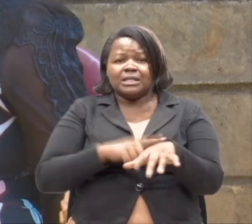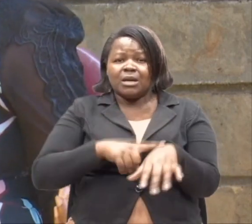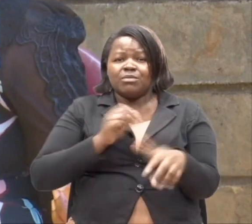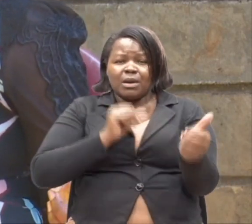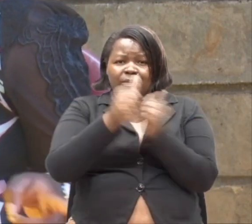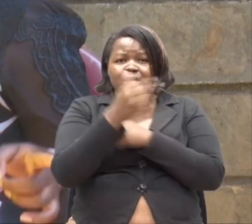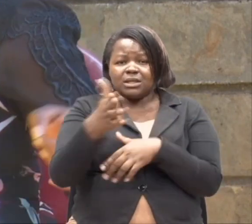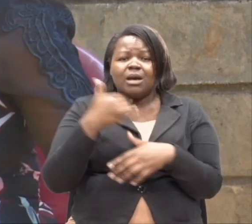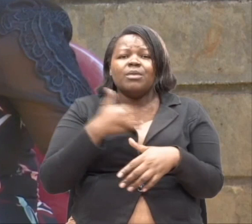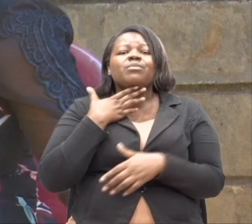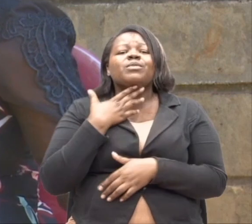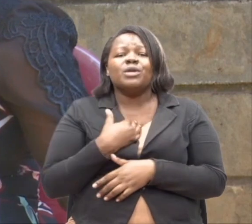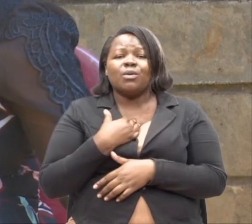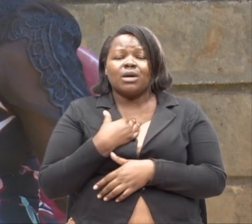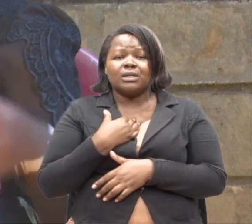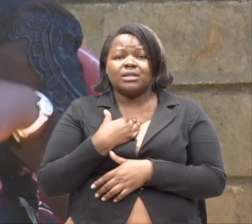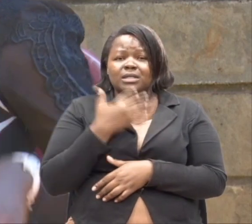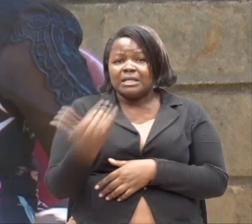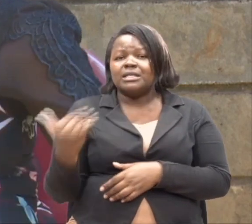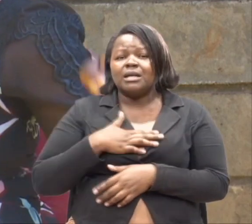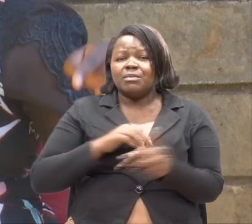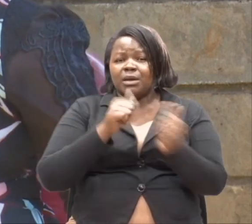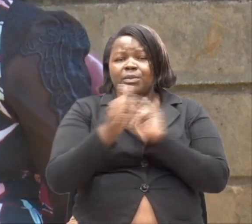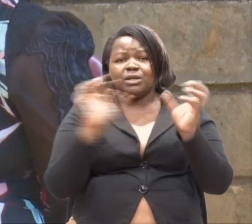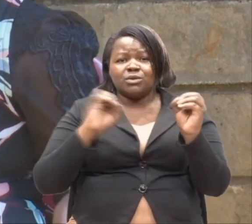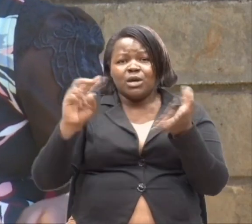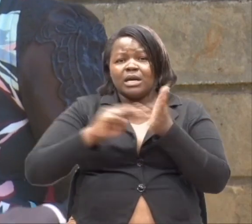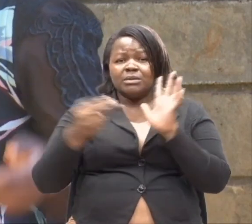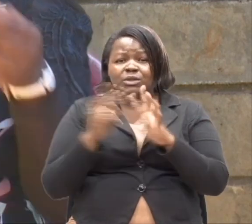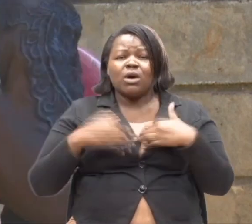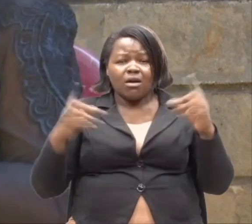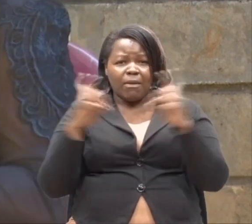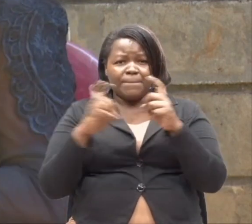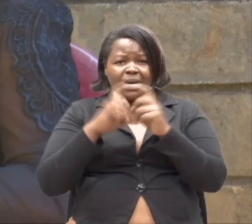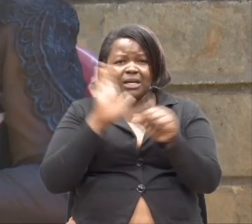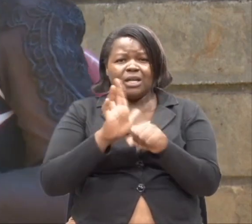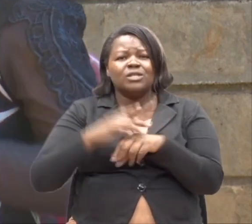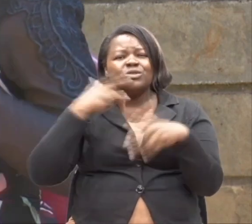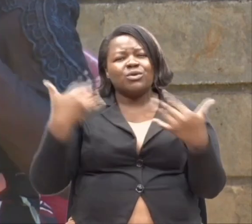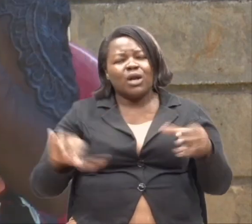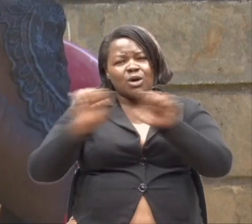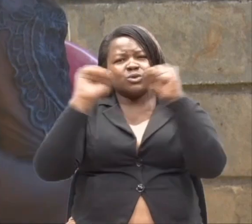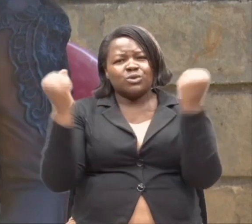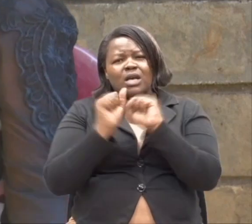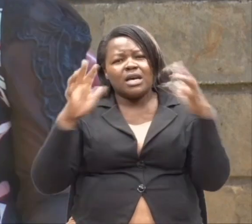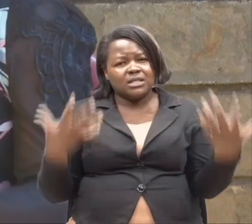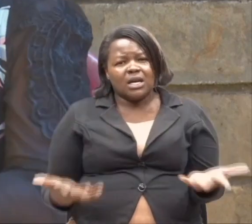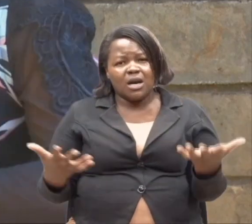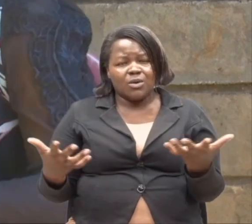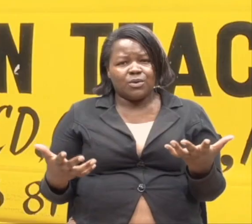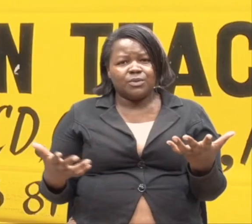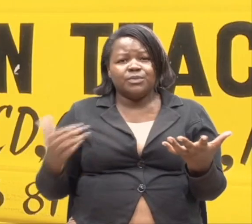pitia pane. Sitataka mtoto angu apitie. Inaonyesha kulikuwa na machungu. Ilikuwa vipu. Society hili kubeba